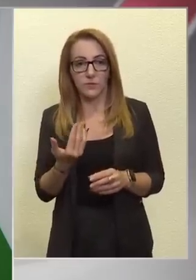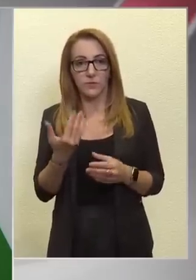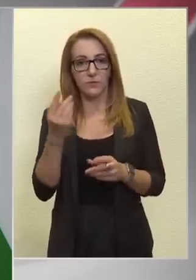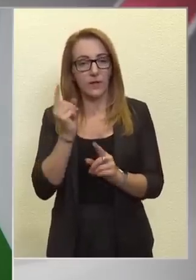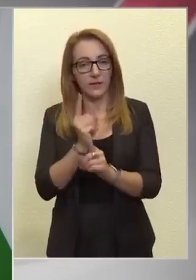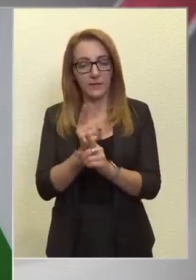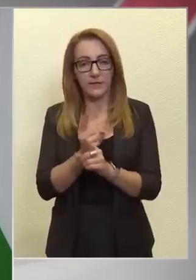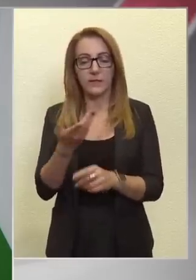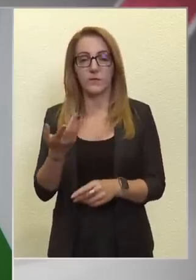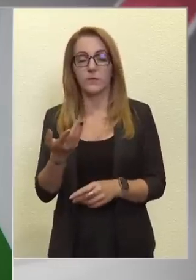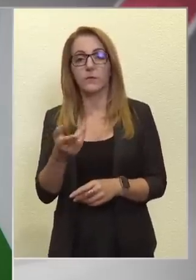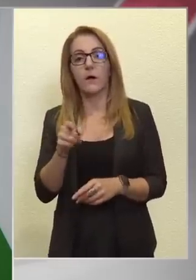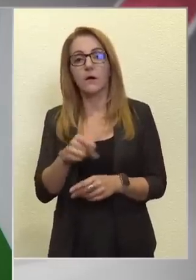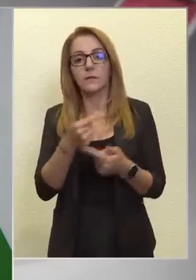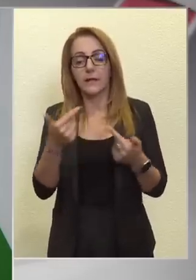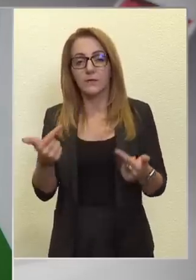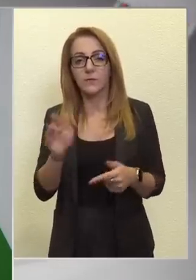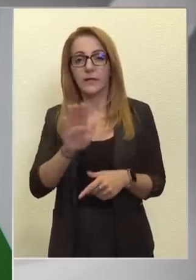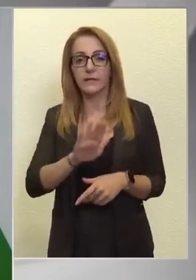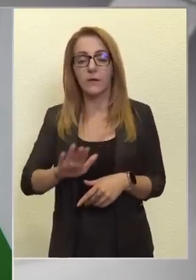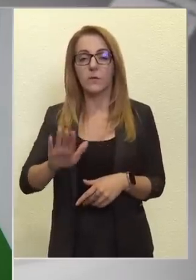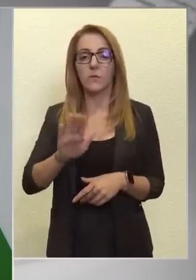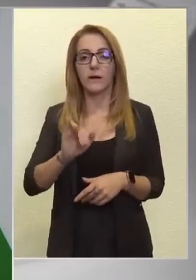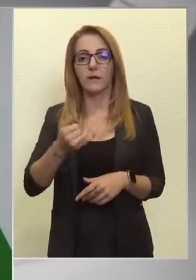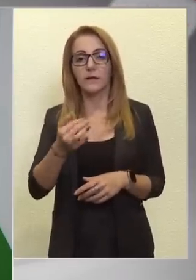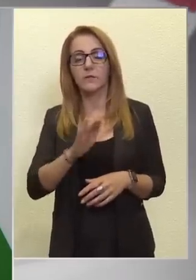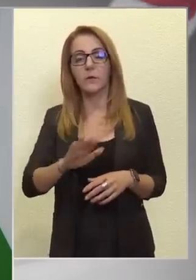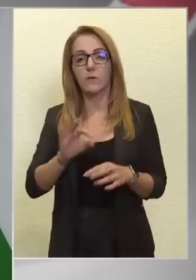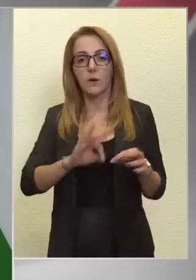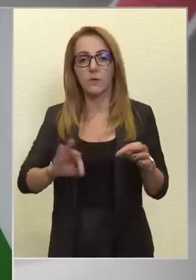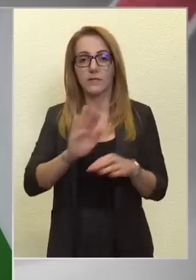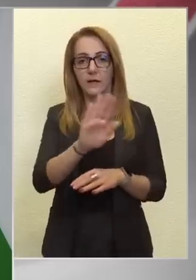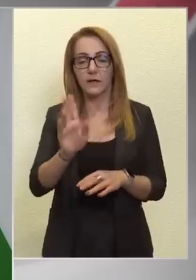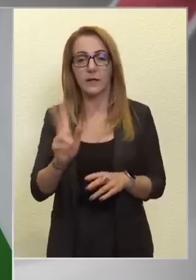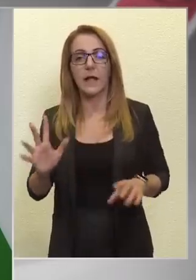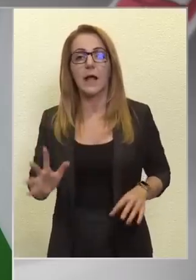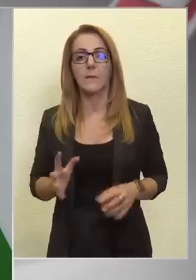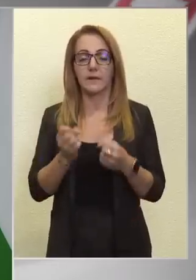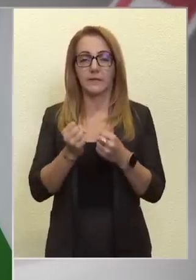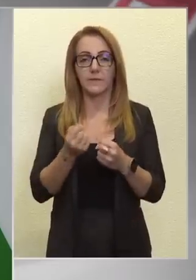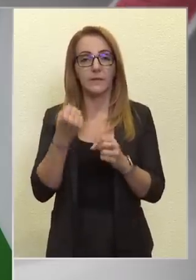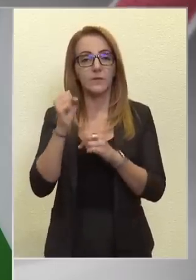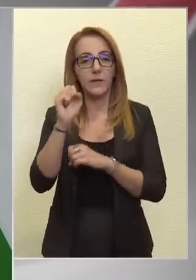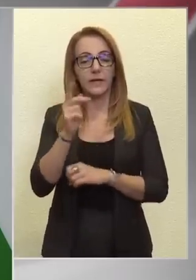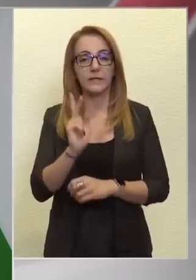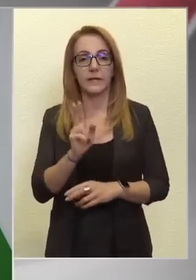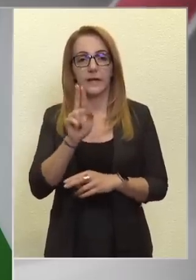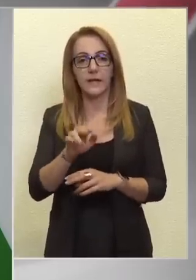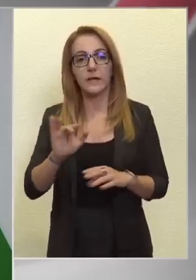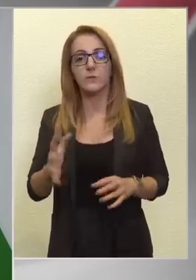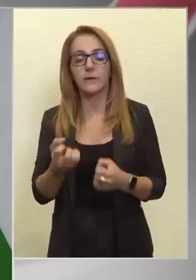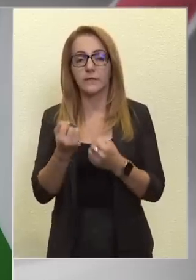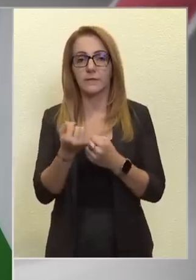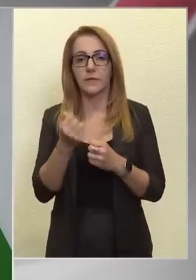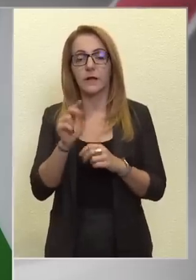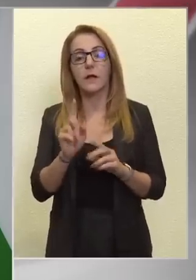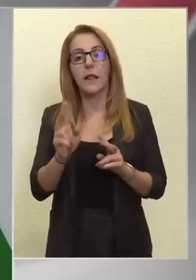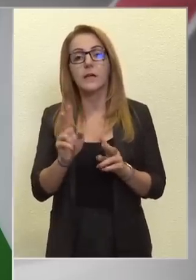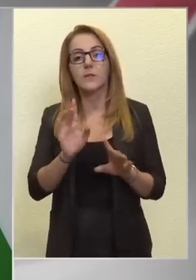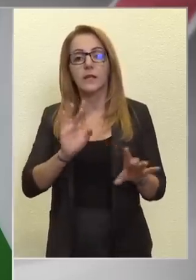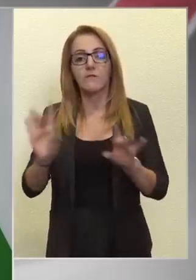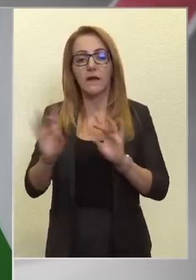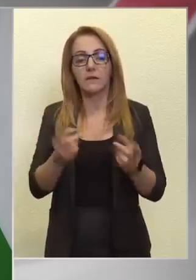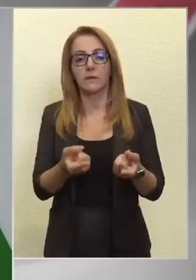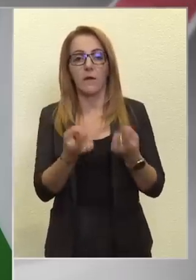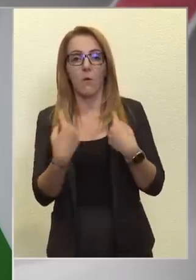azt a lehetőséget Európának és Európa valamennyi országának meg kell teremteni, törekednie kell rá és meg kell teremteni, hogy lehessen választani,